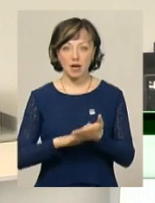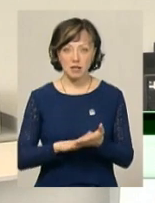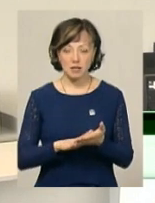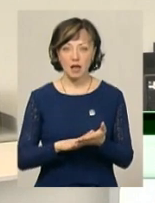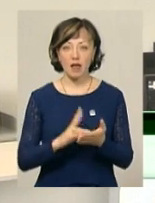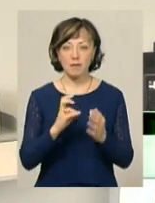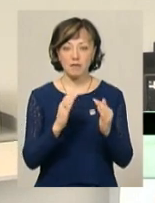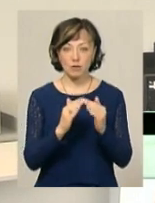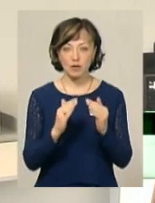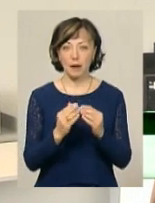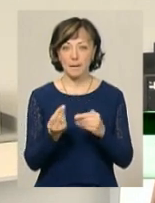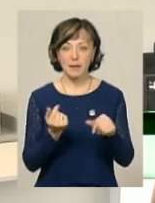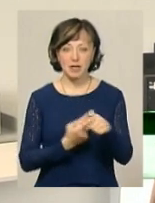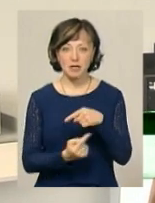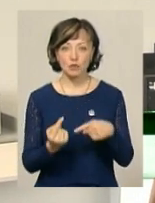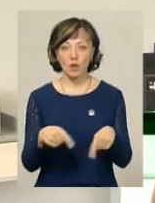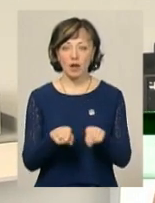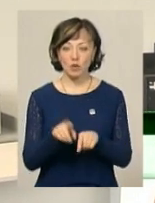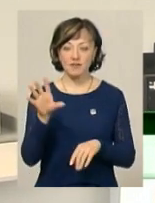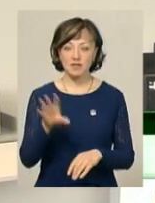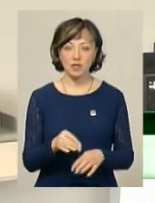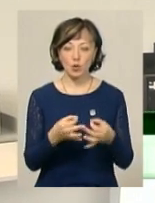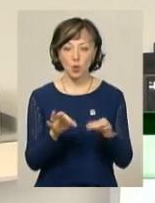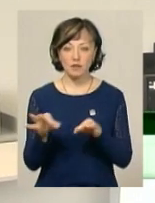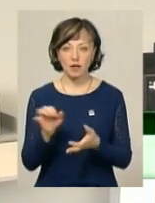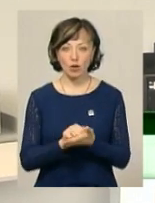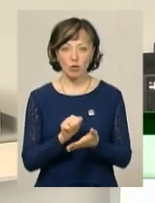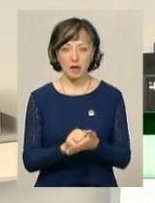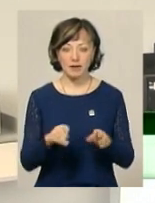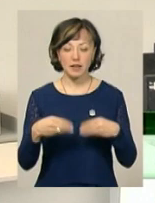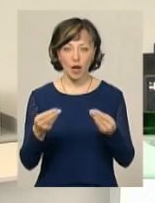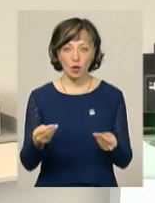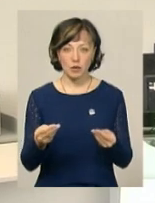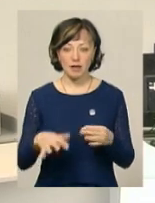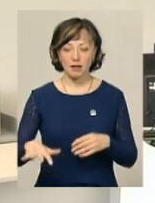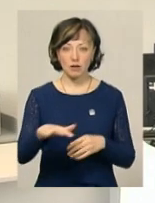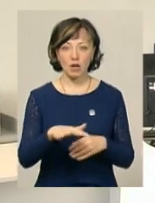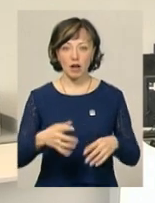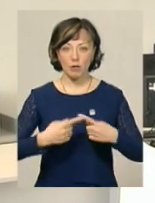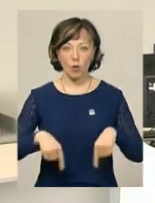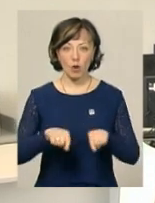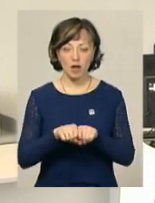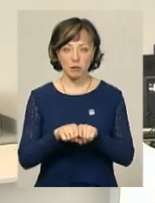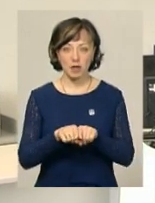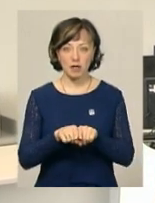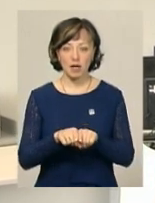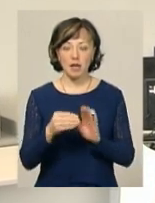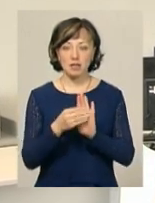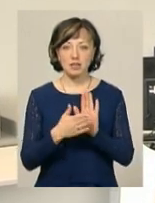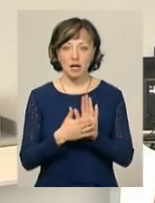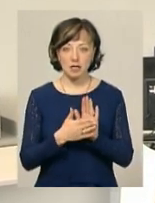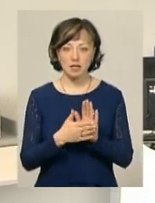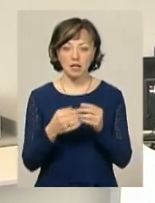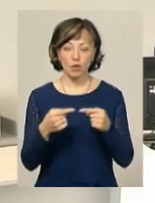нерухомості, бізнесу, також всі дозвільні документи, які видаються територіальними органами, реєстрація